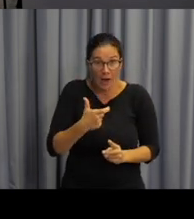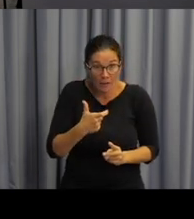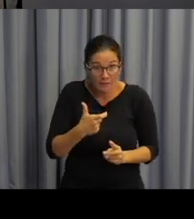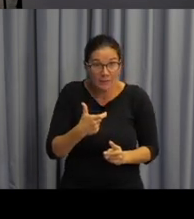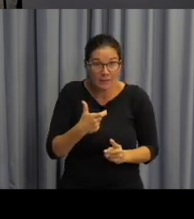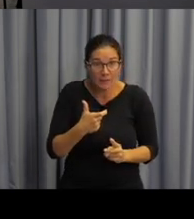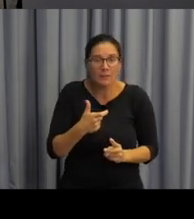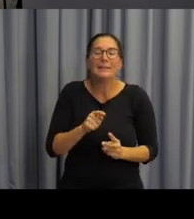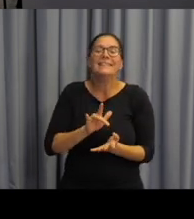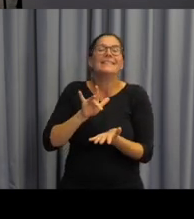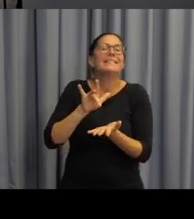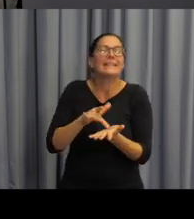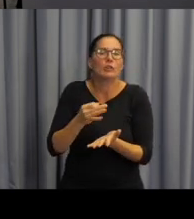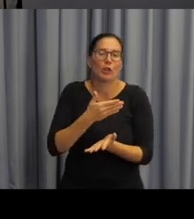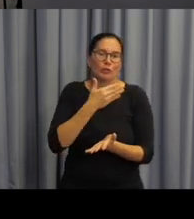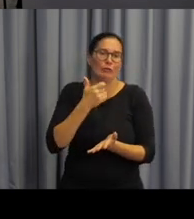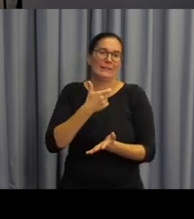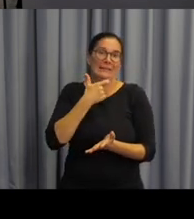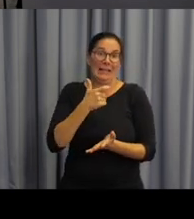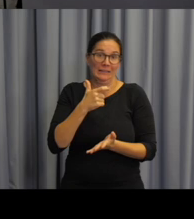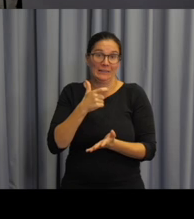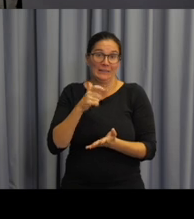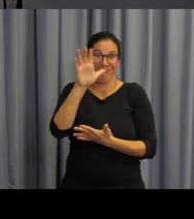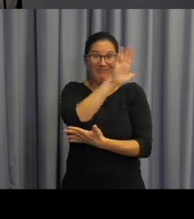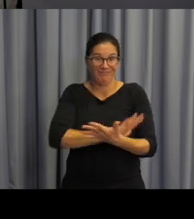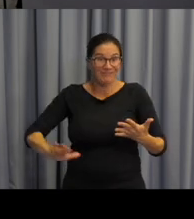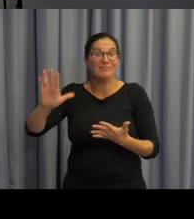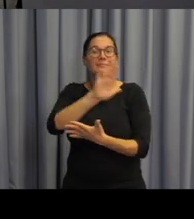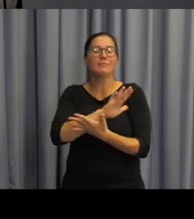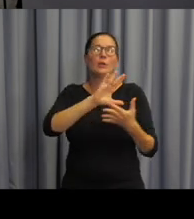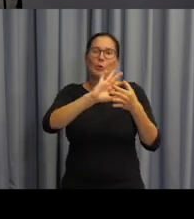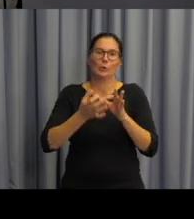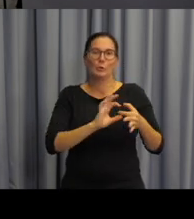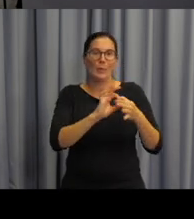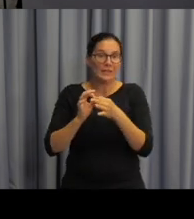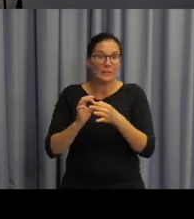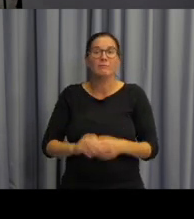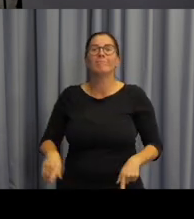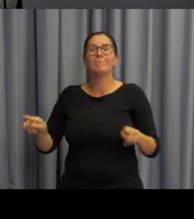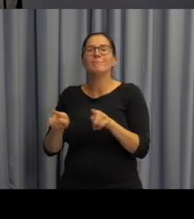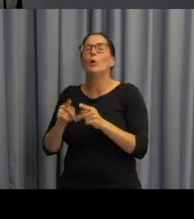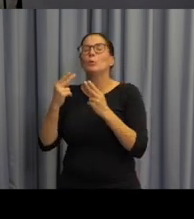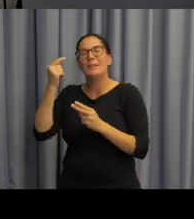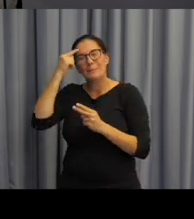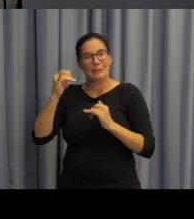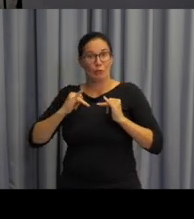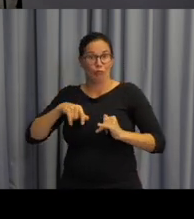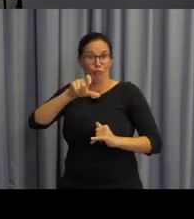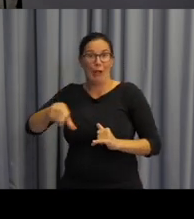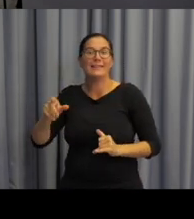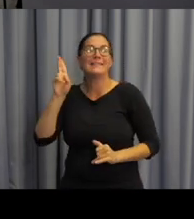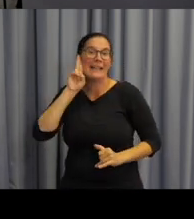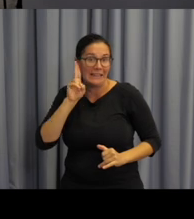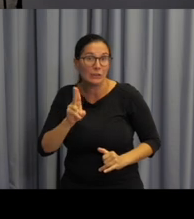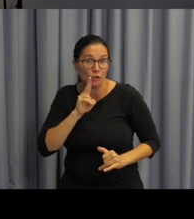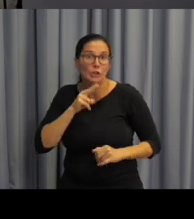jazyka, přičem sílovým jazykem je čeština. To vše je v nějaké souvislosti s tím, že ti žáci neslyší a